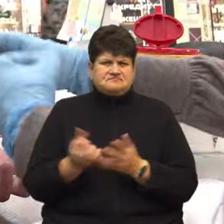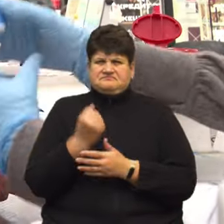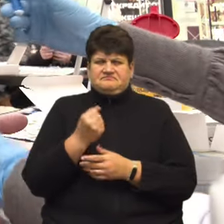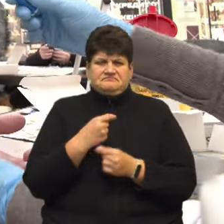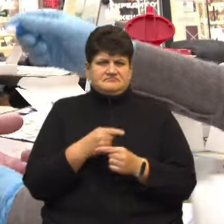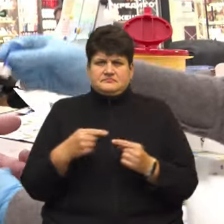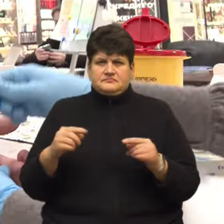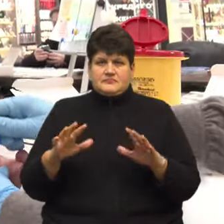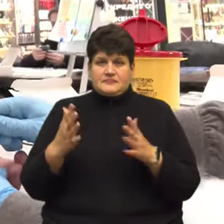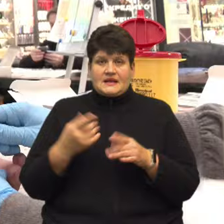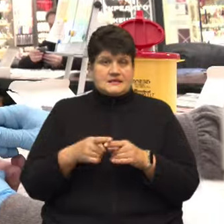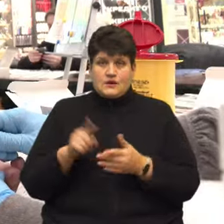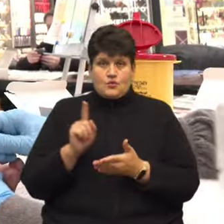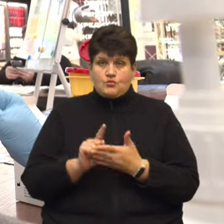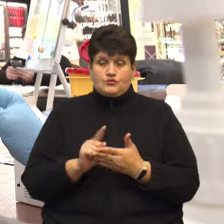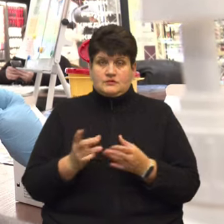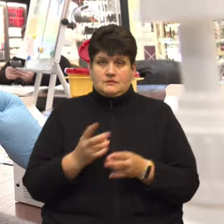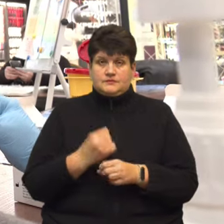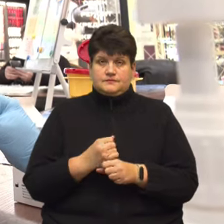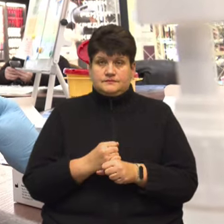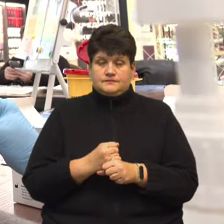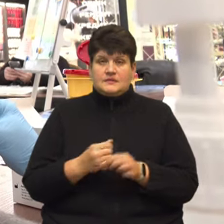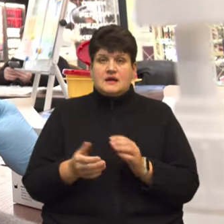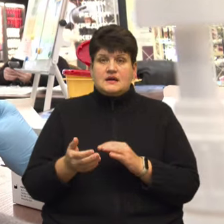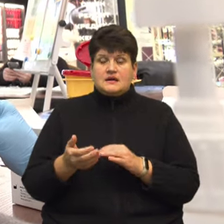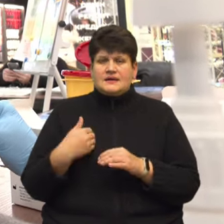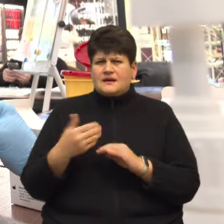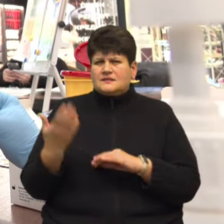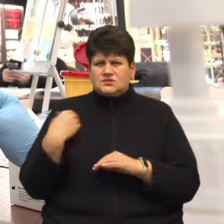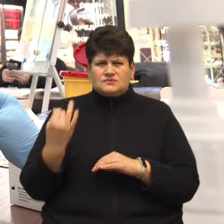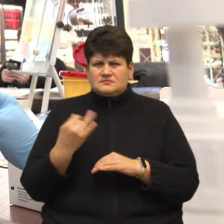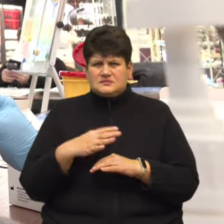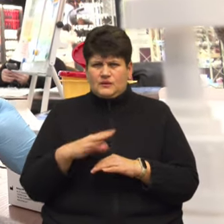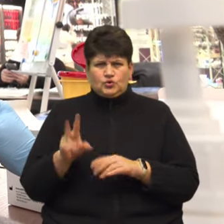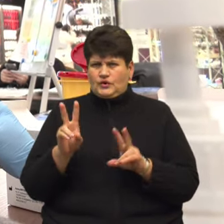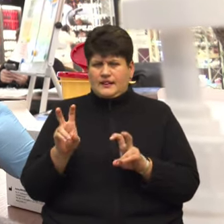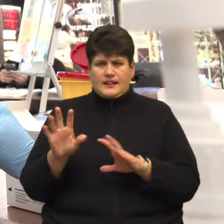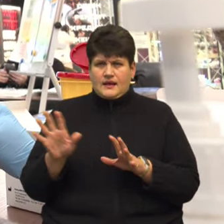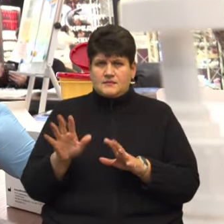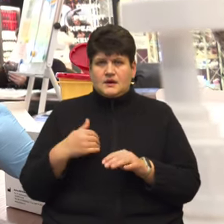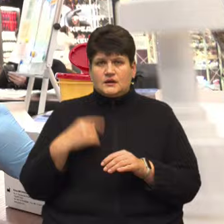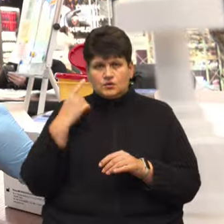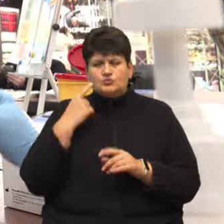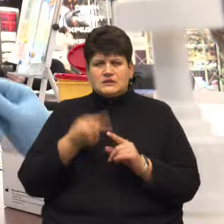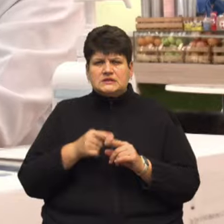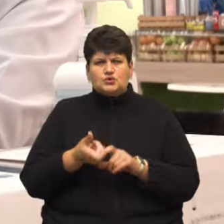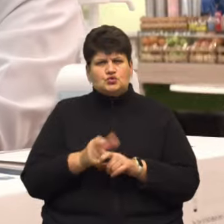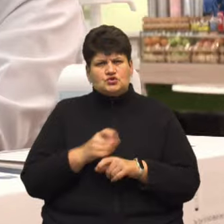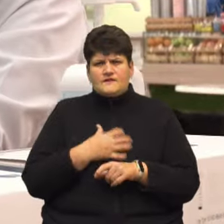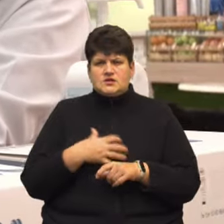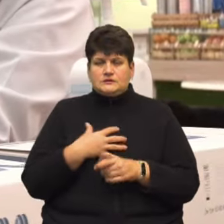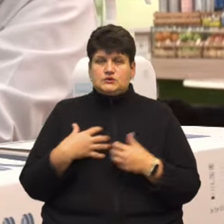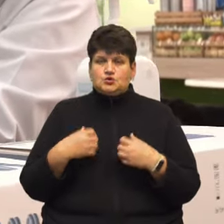Це обов'язково міро, я рахую. Я навіть не цікався тією темою, але думаю, це дуже важливо для свого здоров'я.